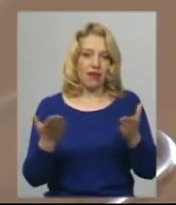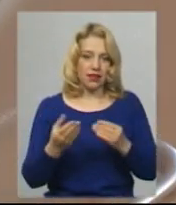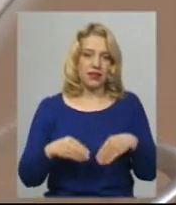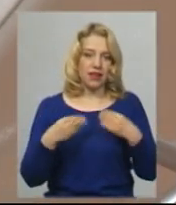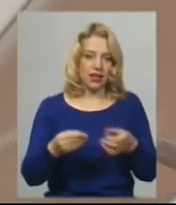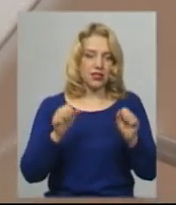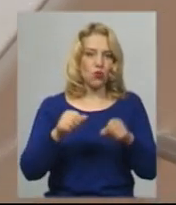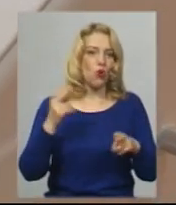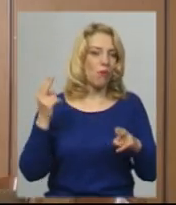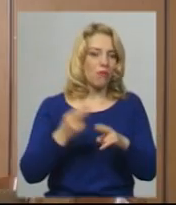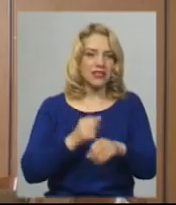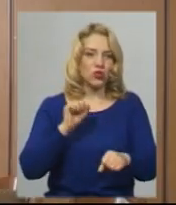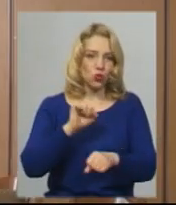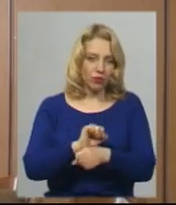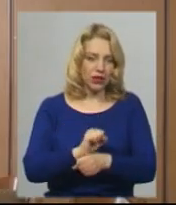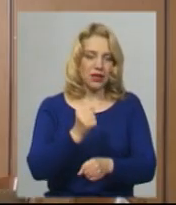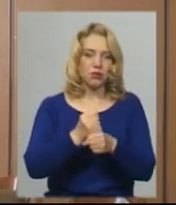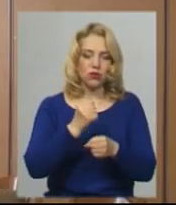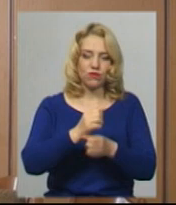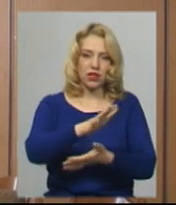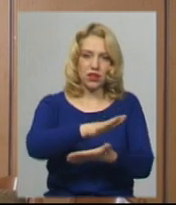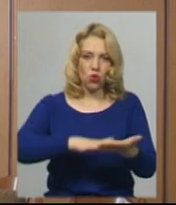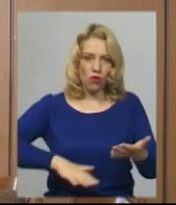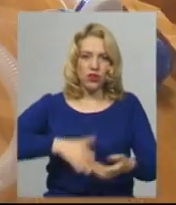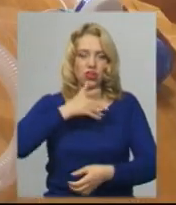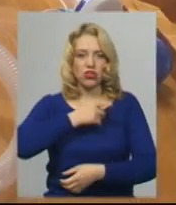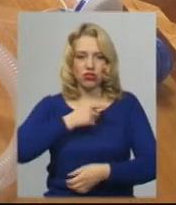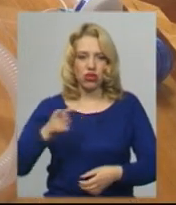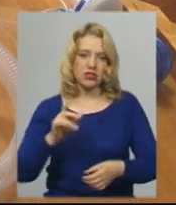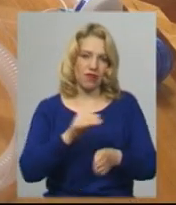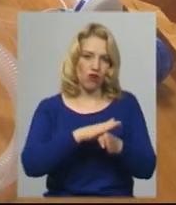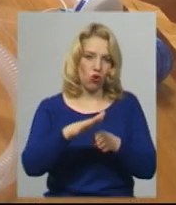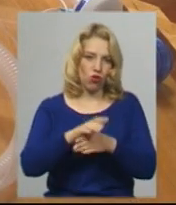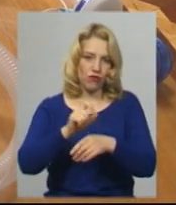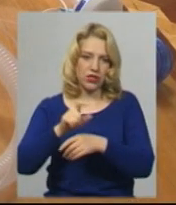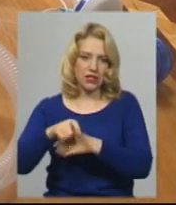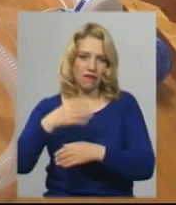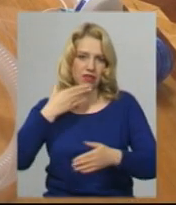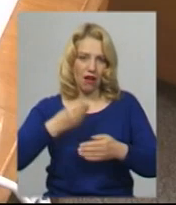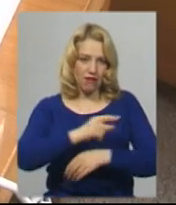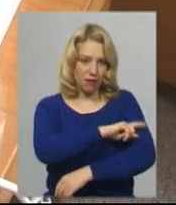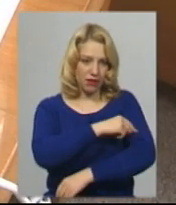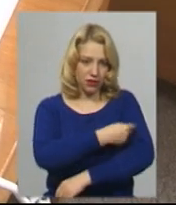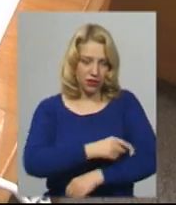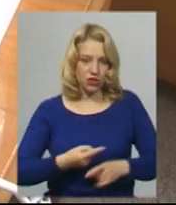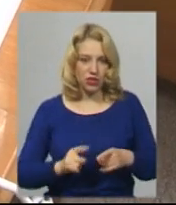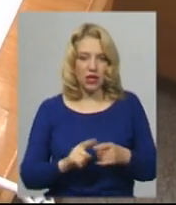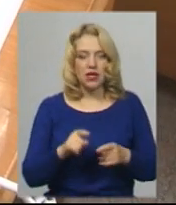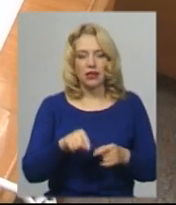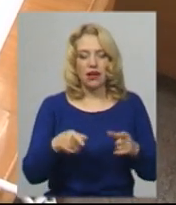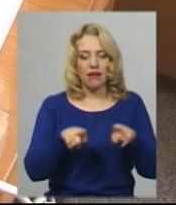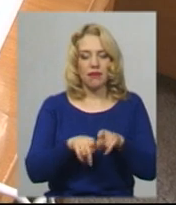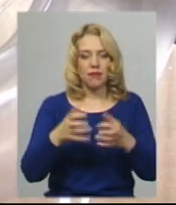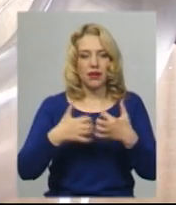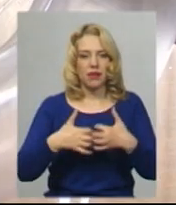працювати досить тривалий час і виконувати покладення на нього функції. Саме таке виконання мобільного апарату штучної вентиляції легень, яке є